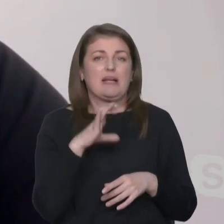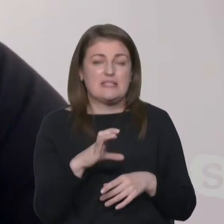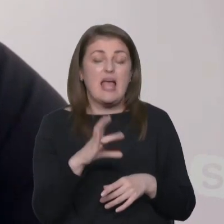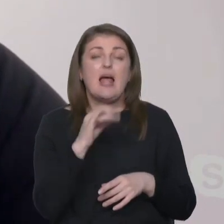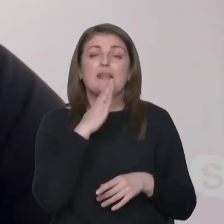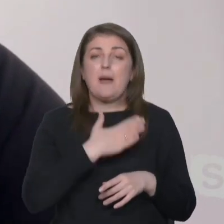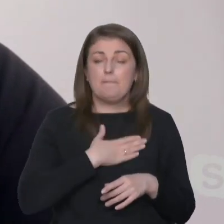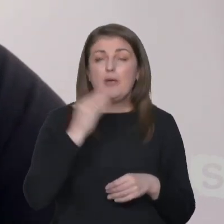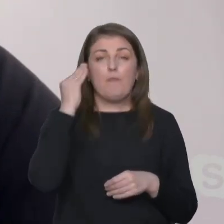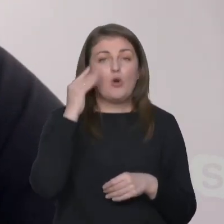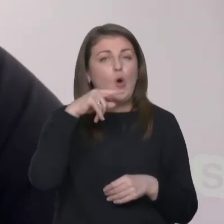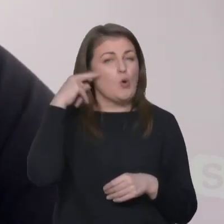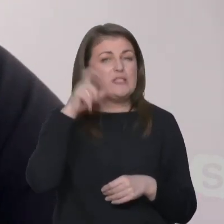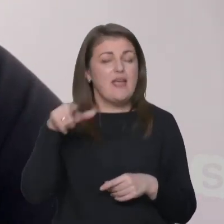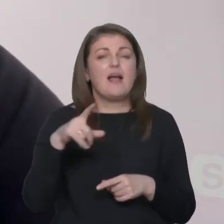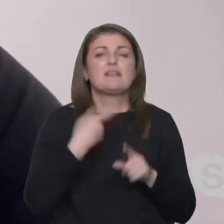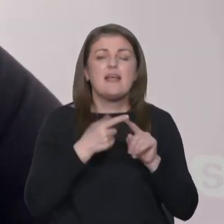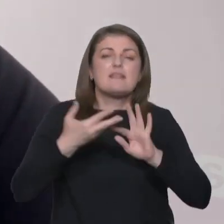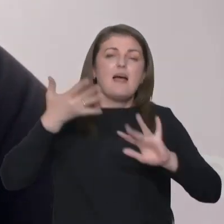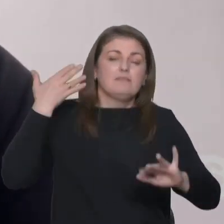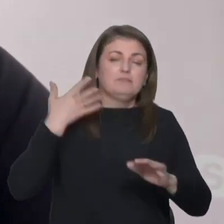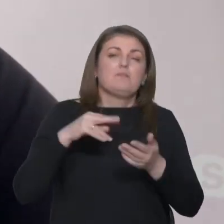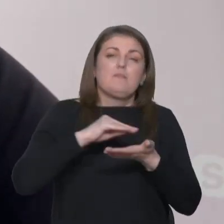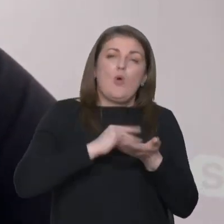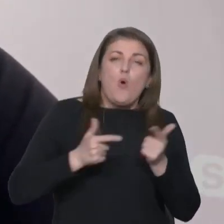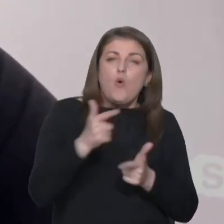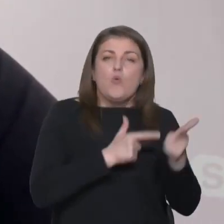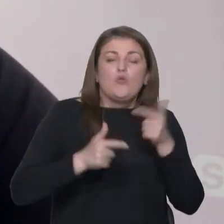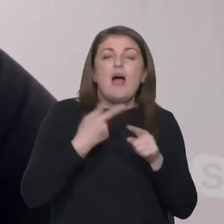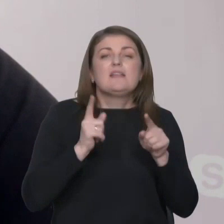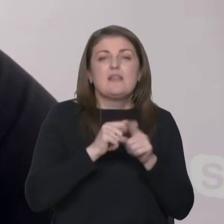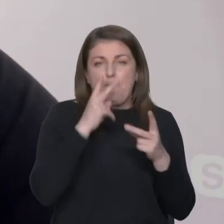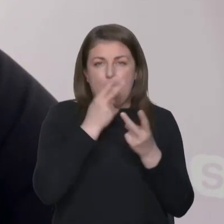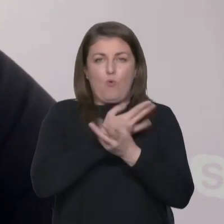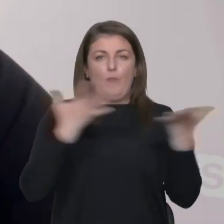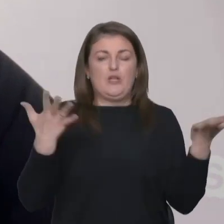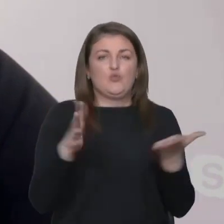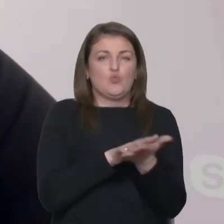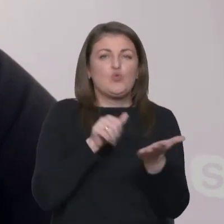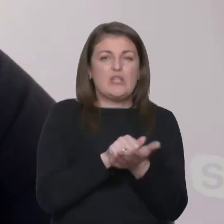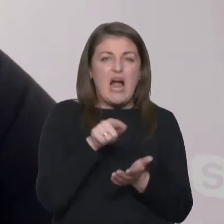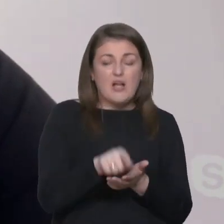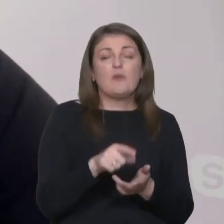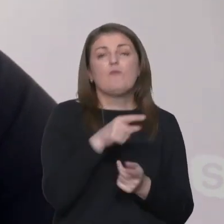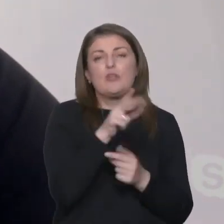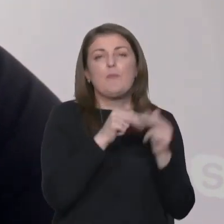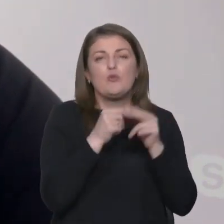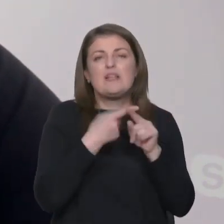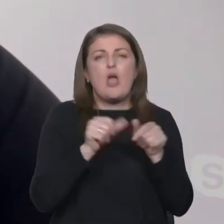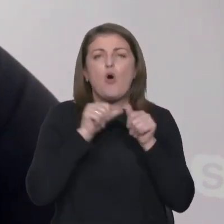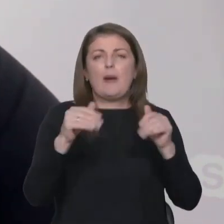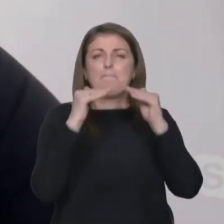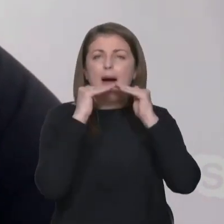погляд, росіяни заздалегідь це готували, готували оцю публічну страту, я це так називаю. Вони будували цей окремий барак,